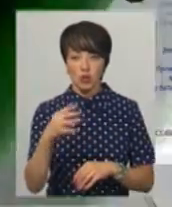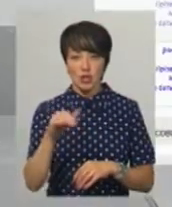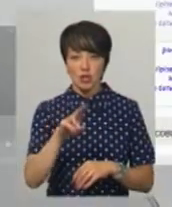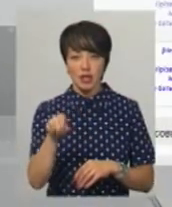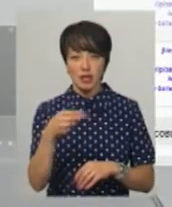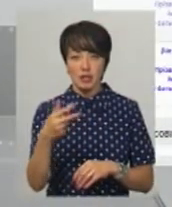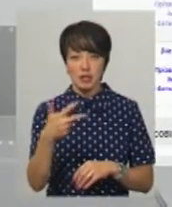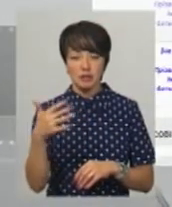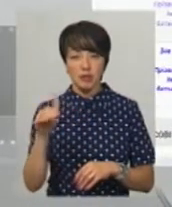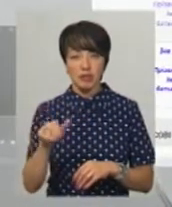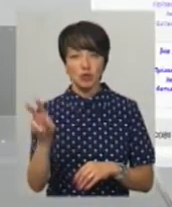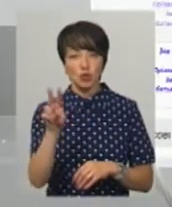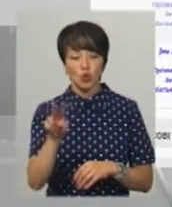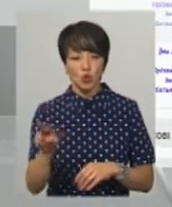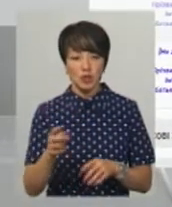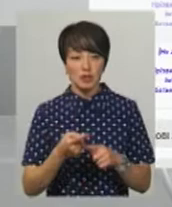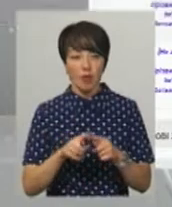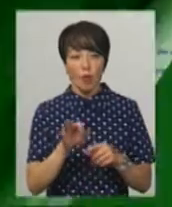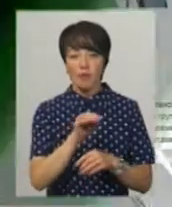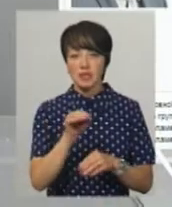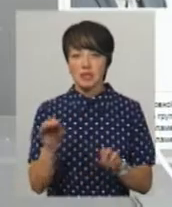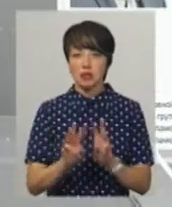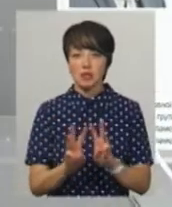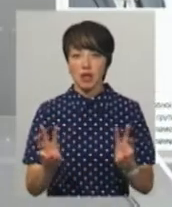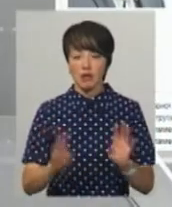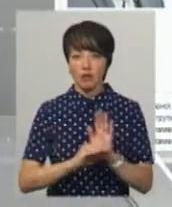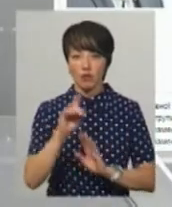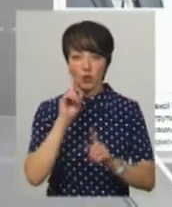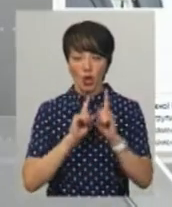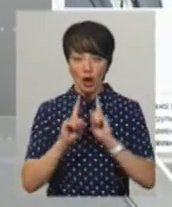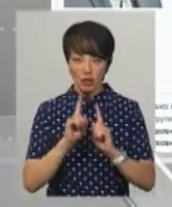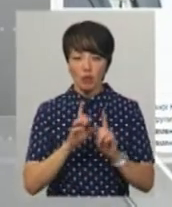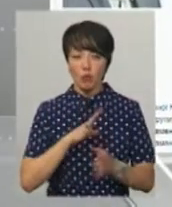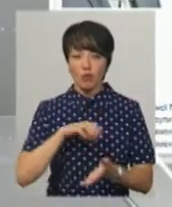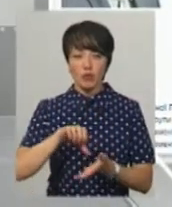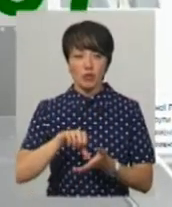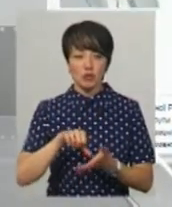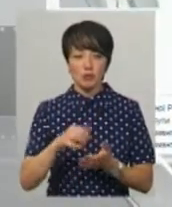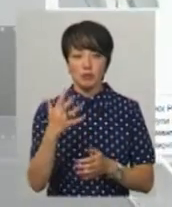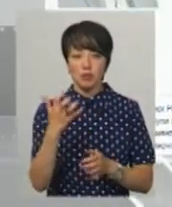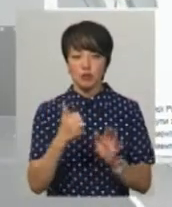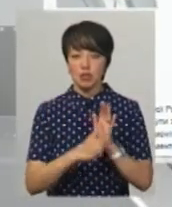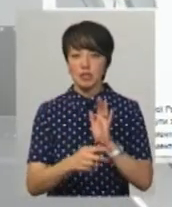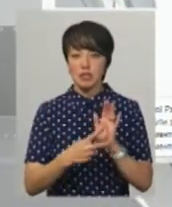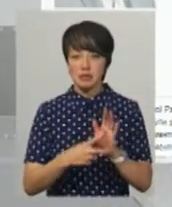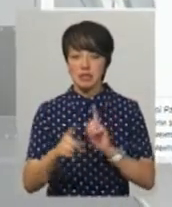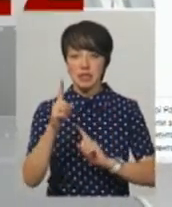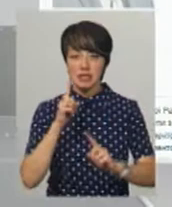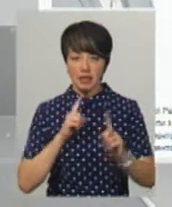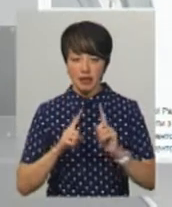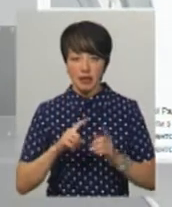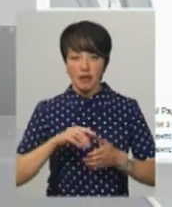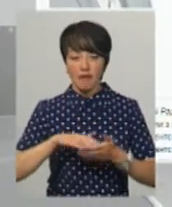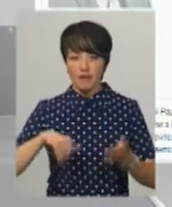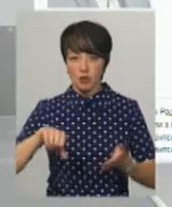євро та 35 тисяч доларів. За даними офіційного сайту Верховної Ради, Володимир Мельниченко був присутній на 567 пленарних засіданнях,